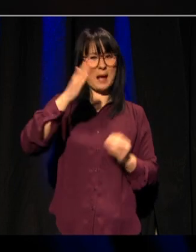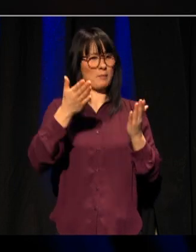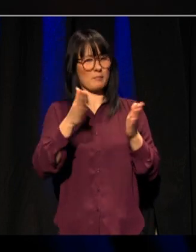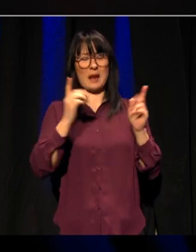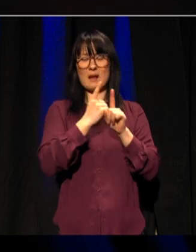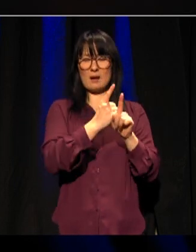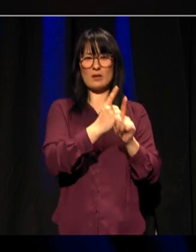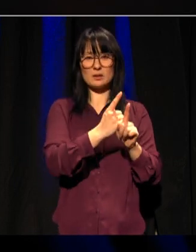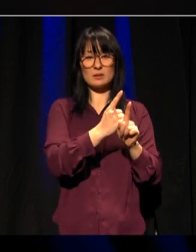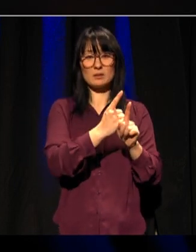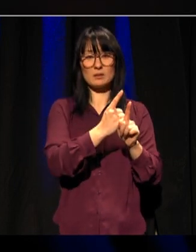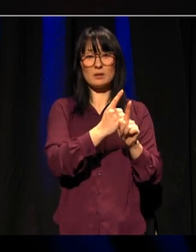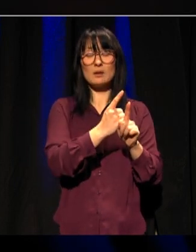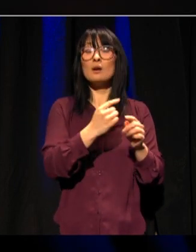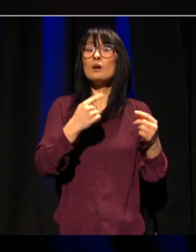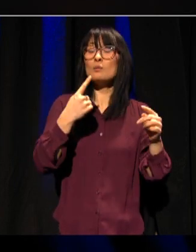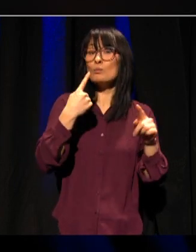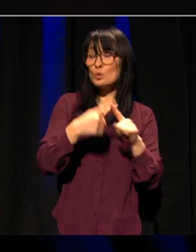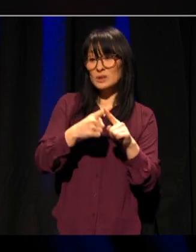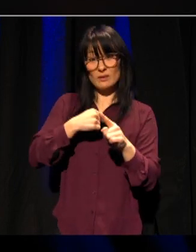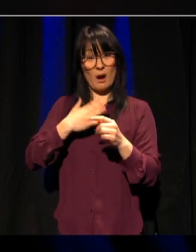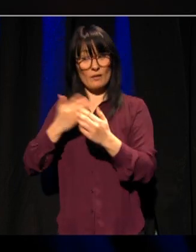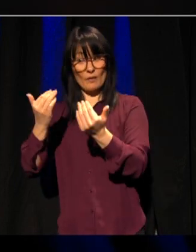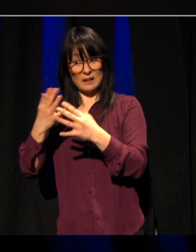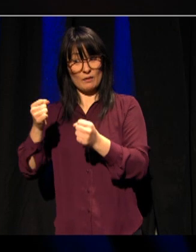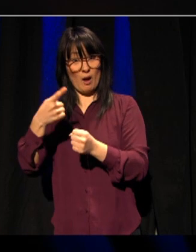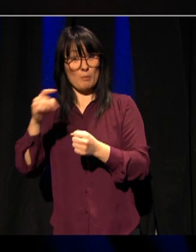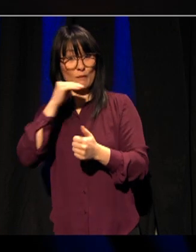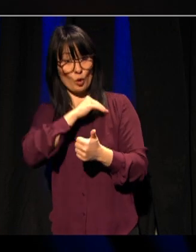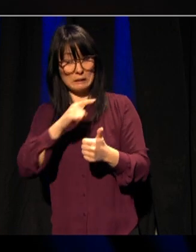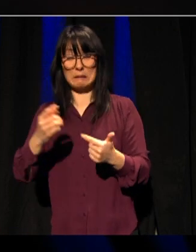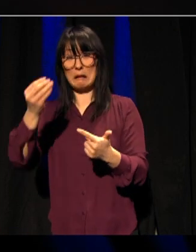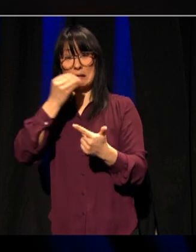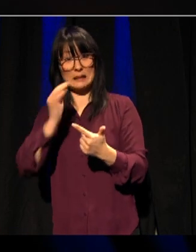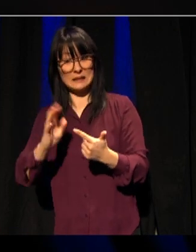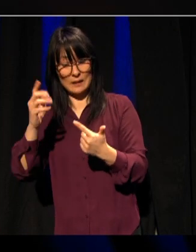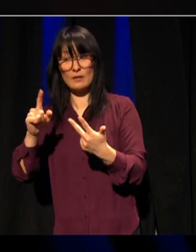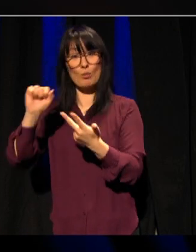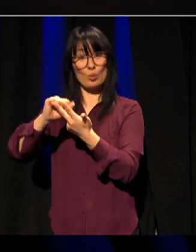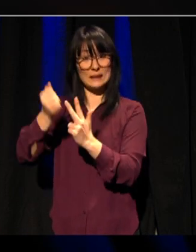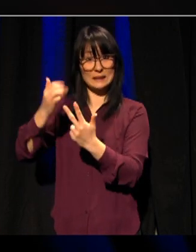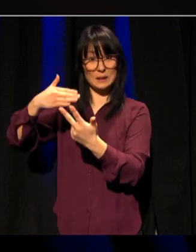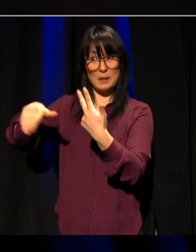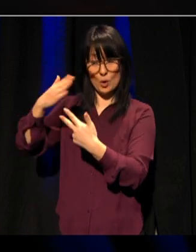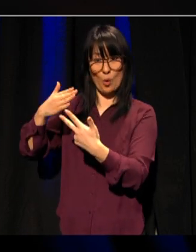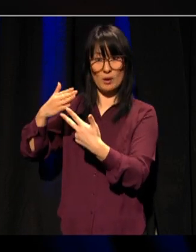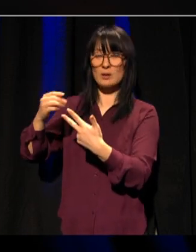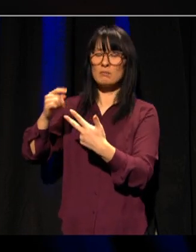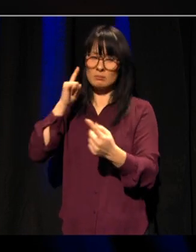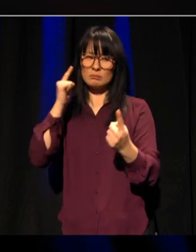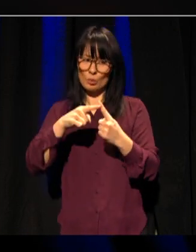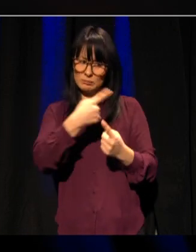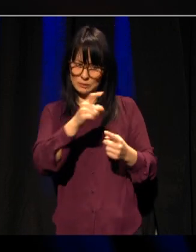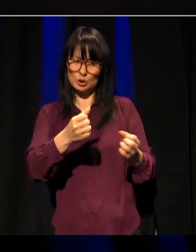sterke forventninger, både fra befolkningen, næringslivet og det politiske miljøet, om å styrke